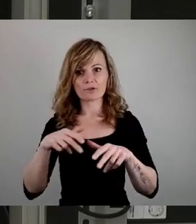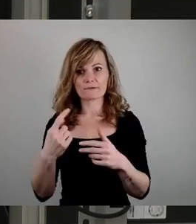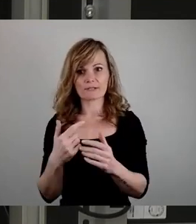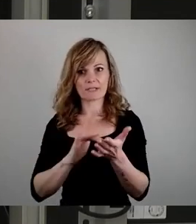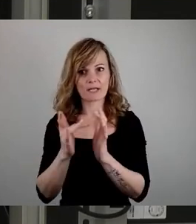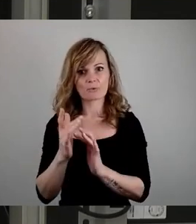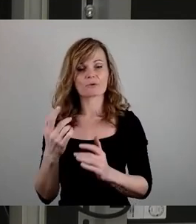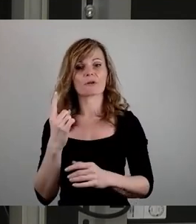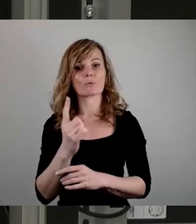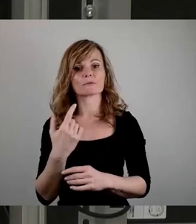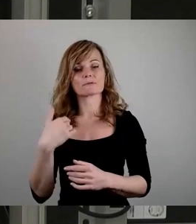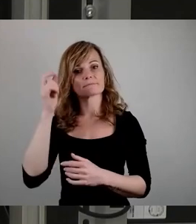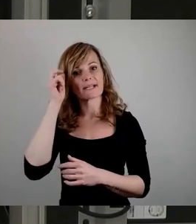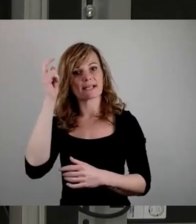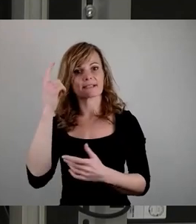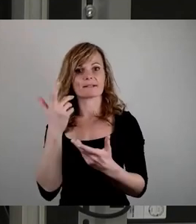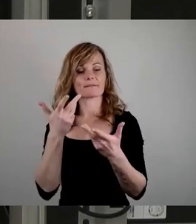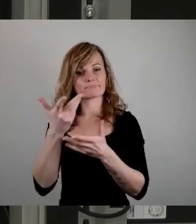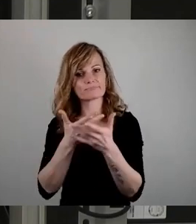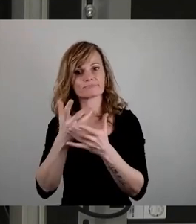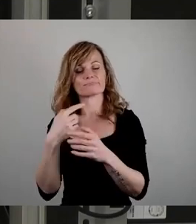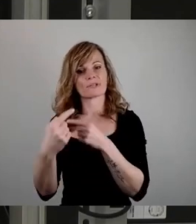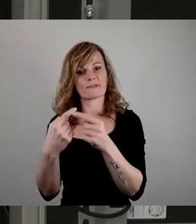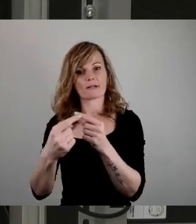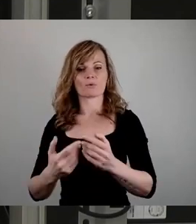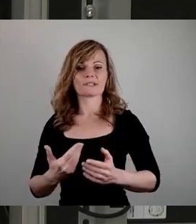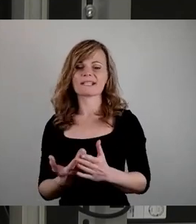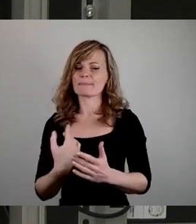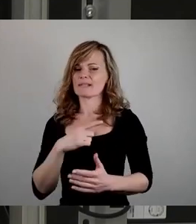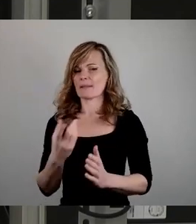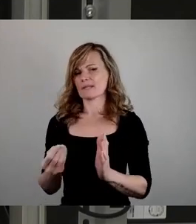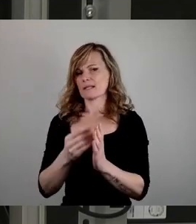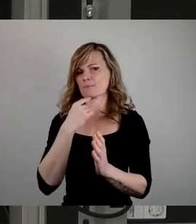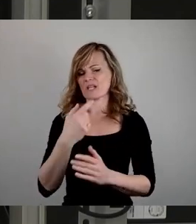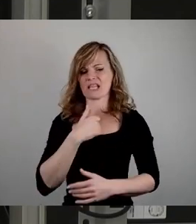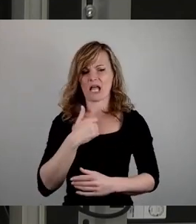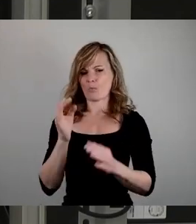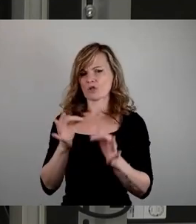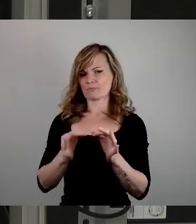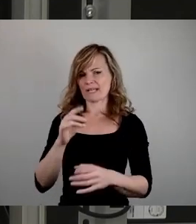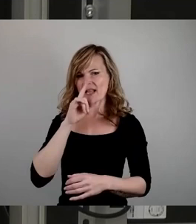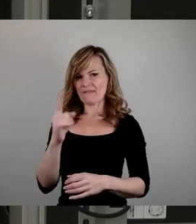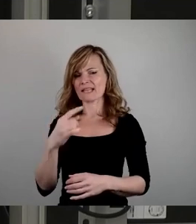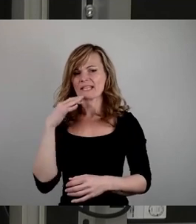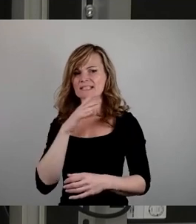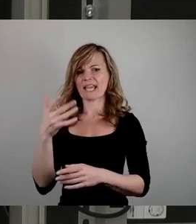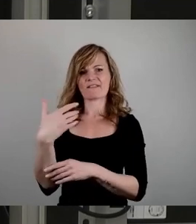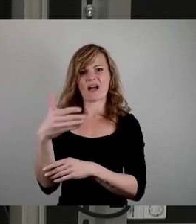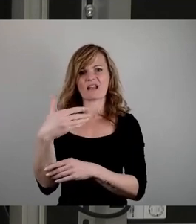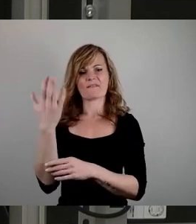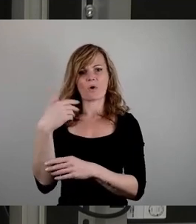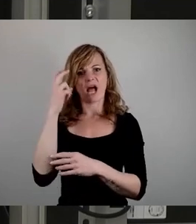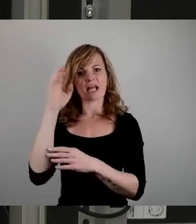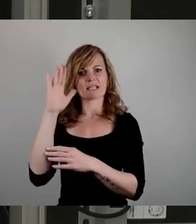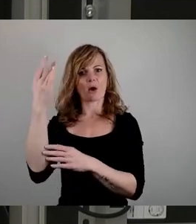und geistiger Entwicklung. Auch insofern, dieser Einschub sei mir gestattet, ist es ein Trauerspiel, wenn die Israel-Fahne vor dem Rathaus im Gedenken